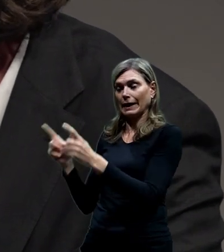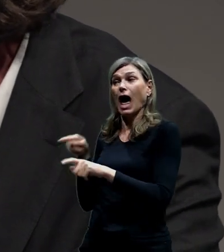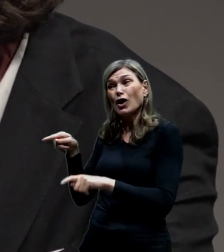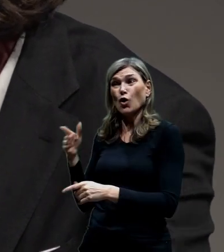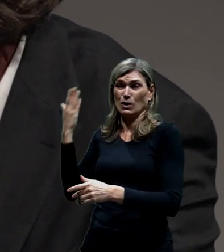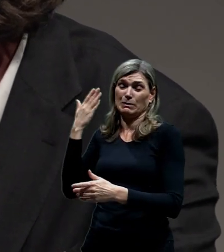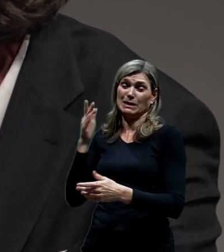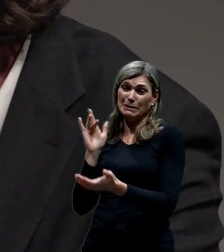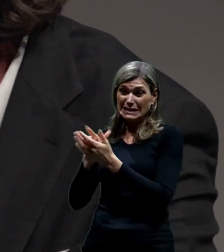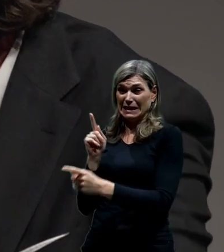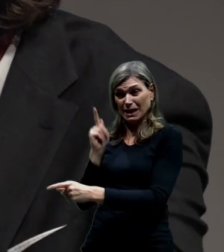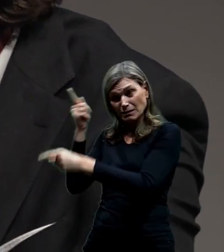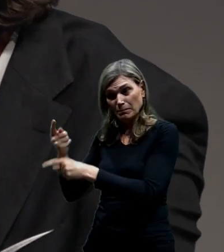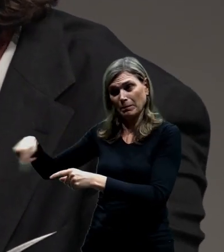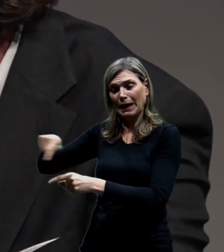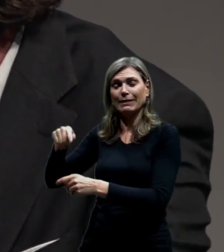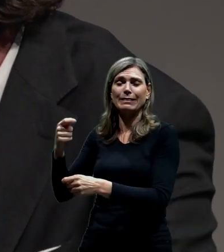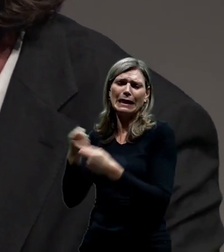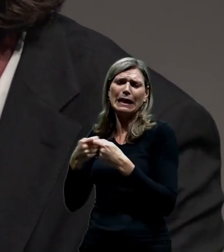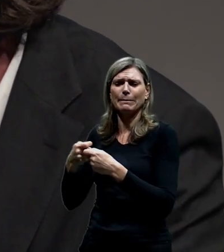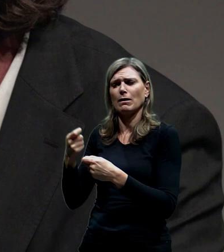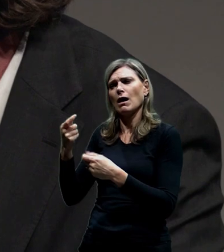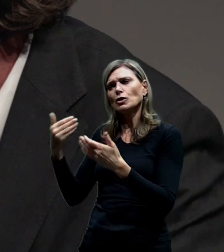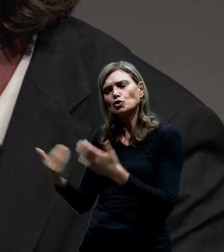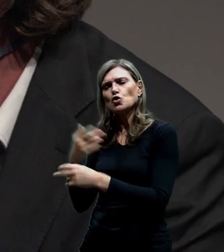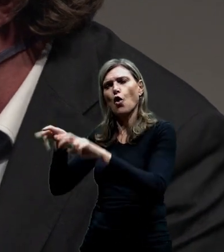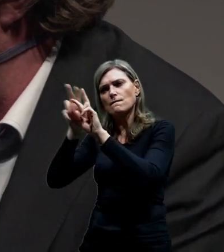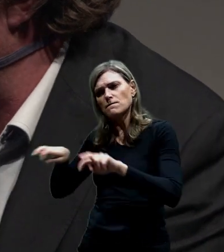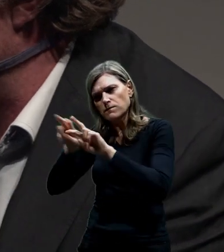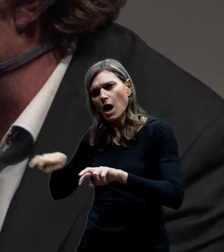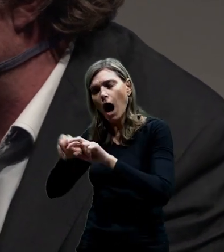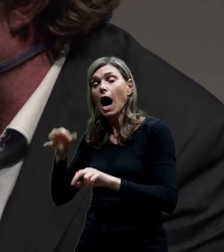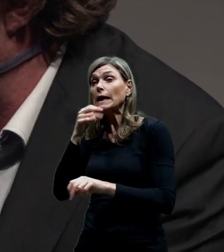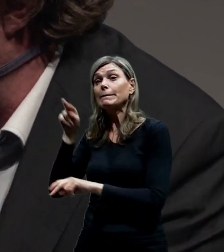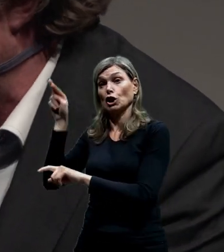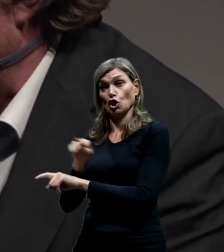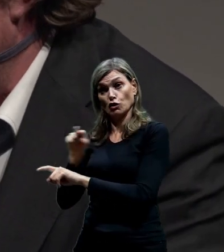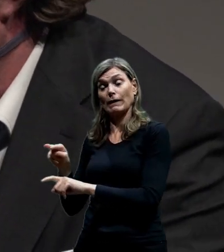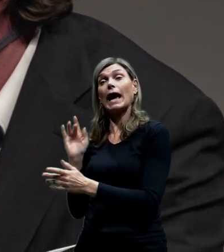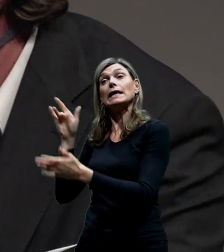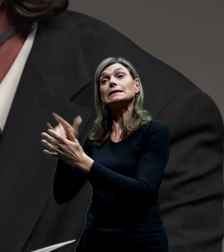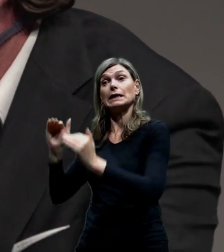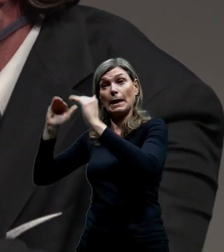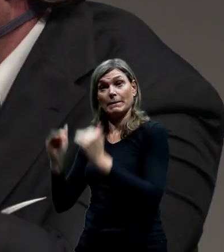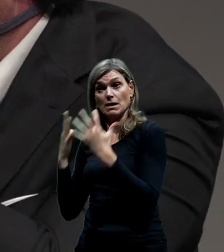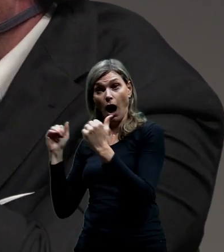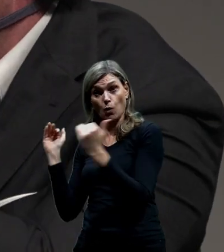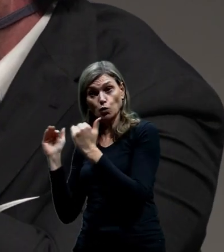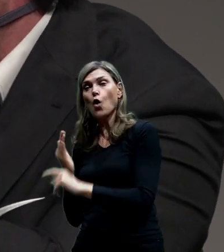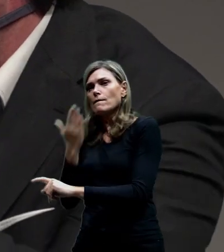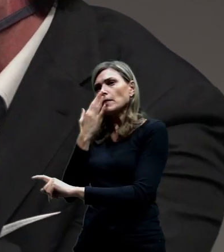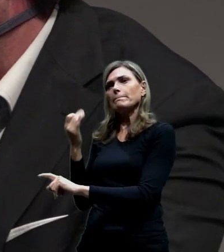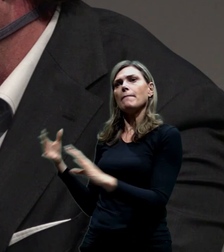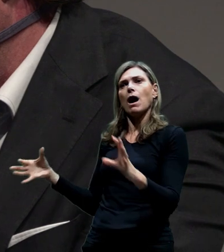skupiny a nějakého projekčního týmu prověřit tu křižovatku v té snížené kapacitě. A ještě k tomu ty